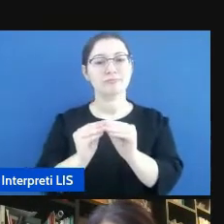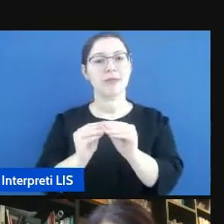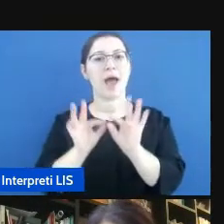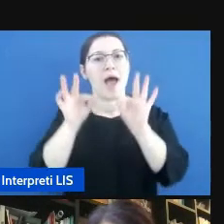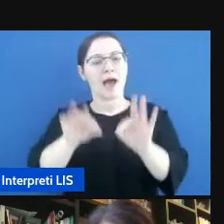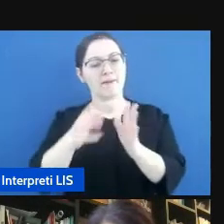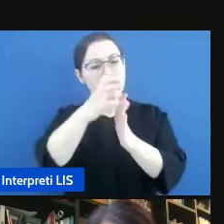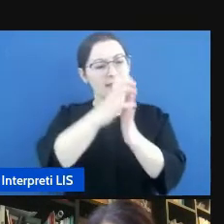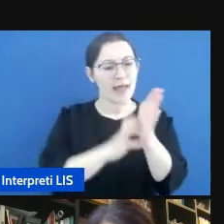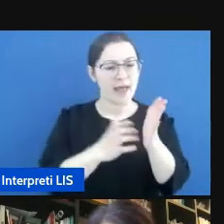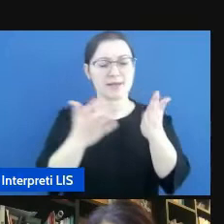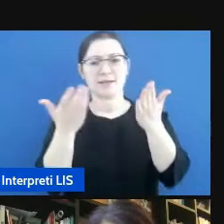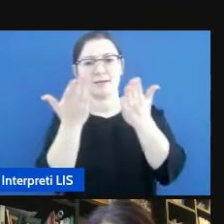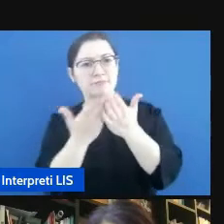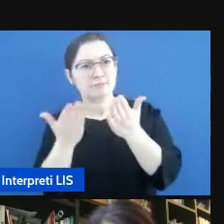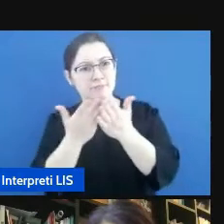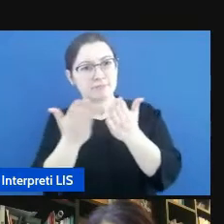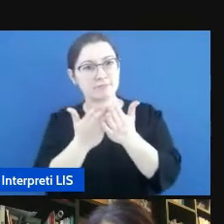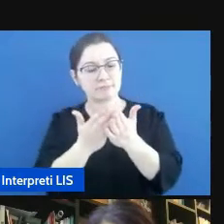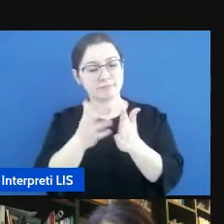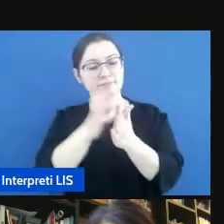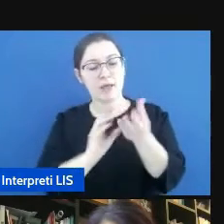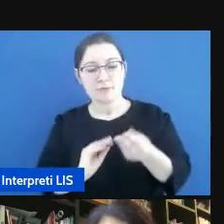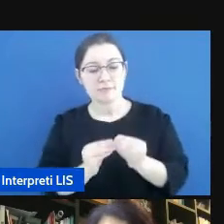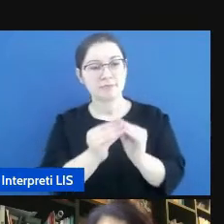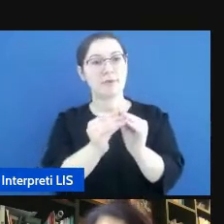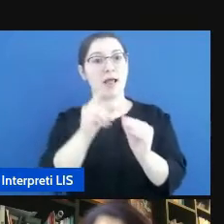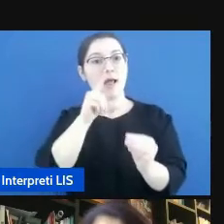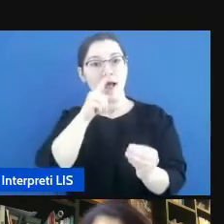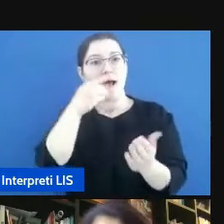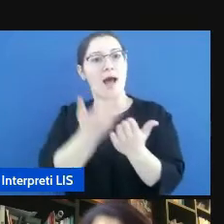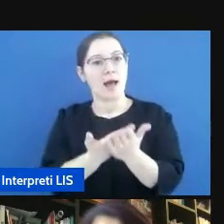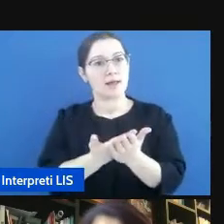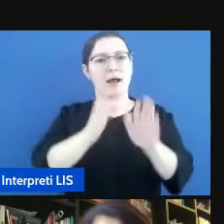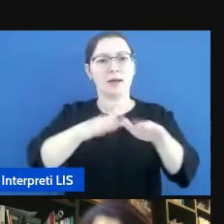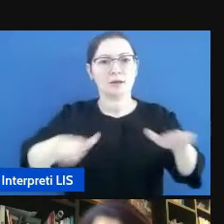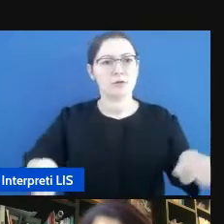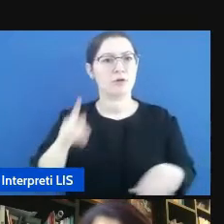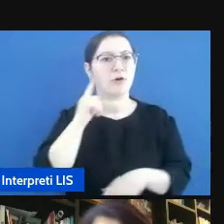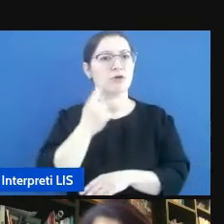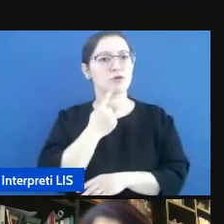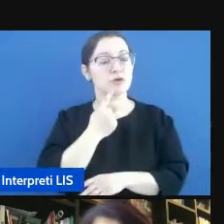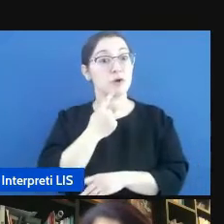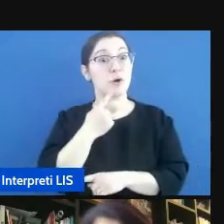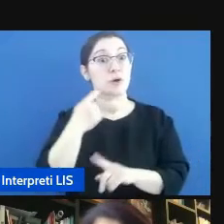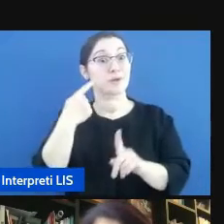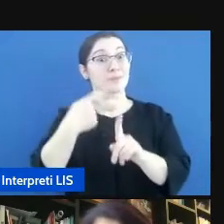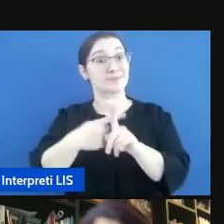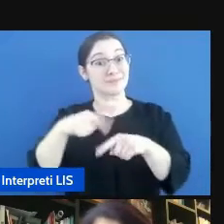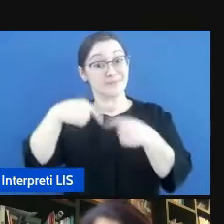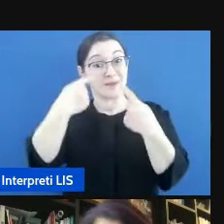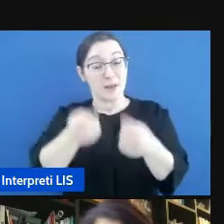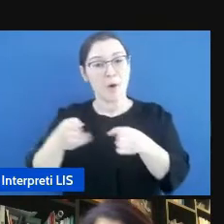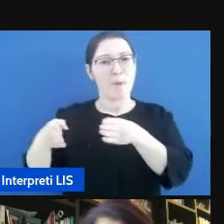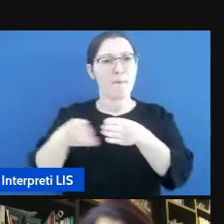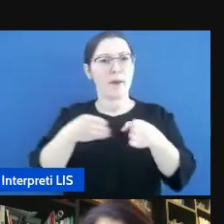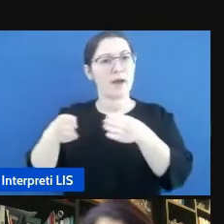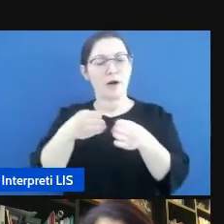accessibili alle persone sorde o predisporre dei percorsi di potenziamento per i sordi.